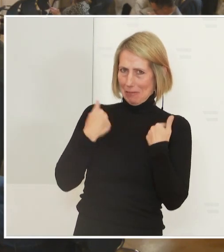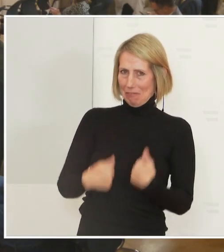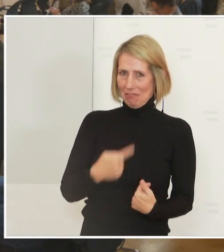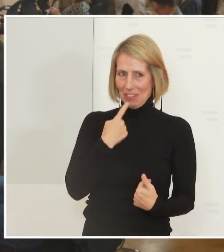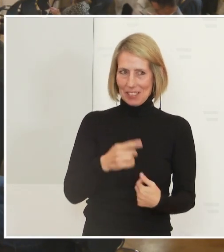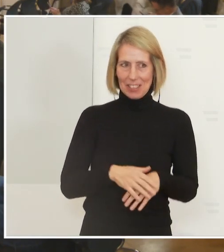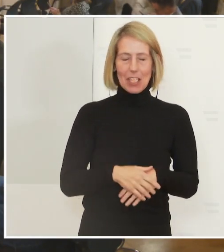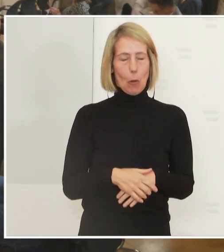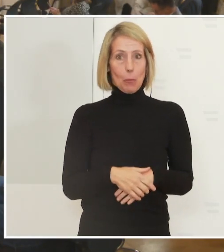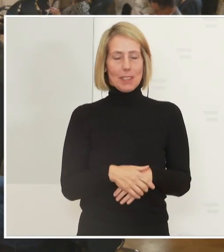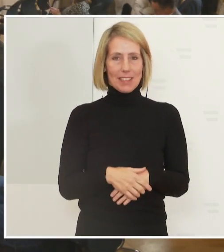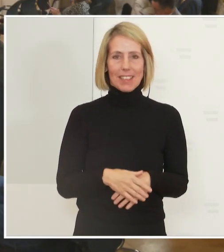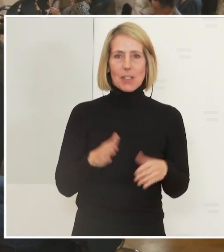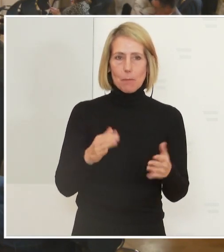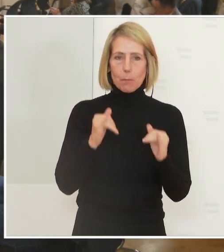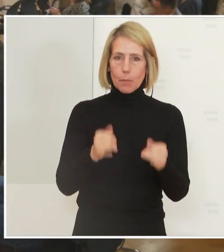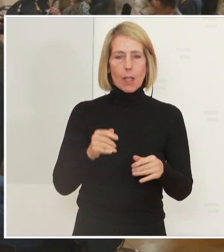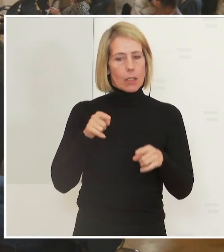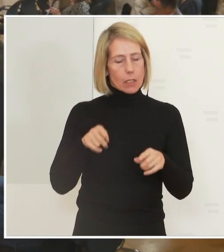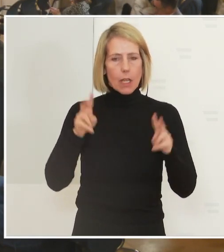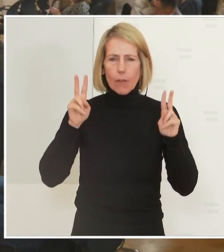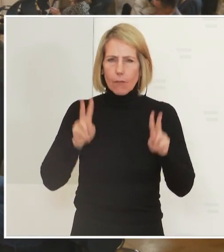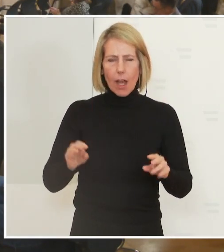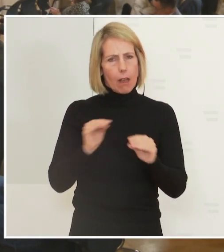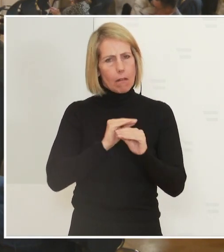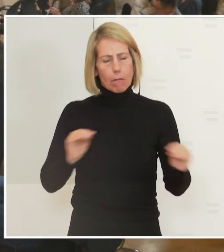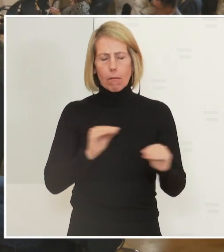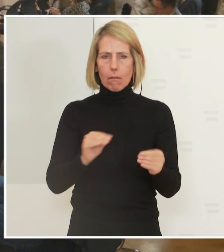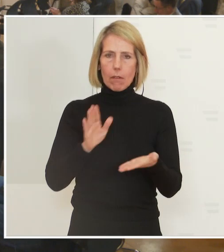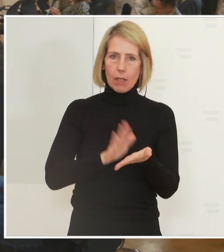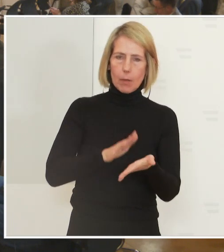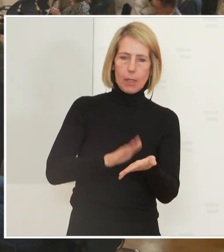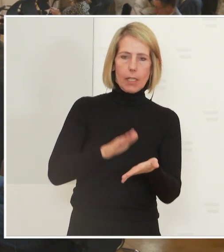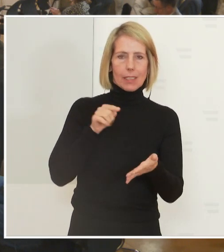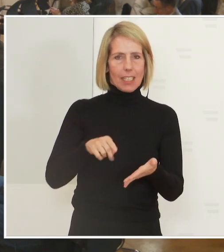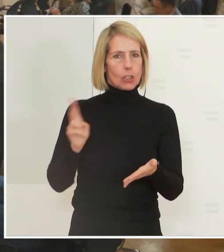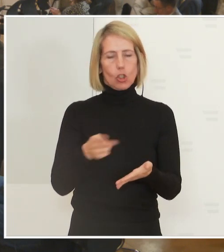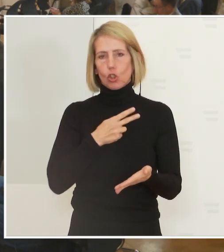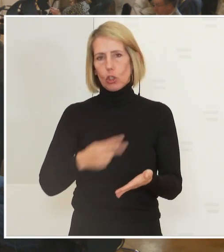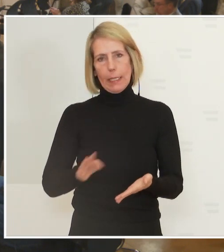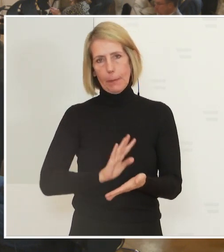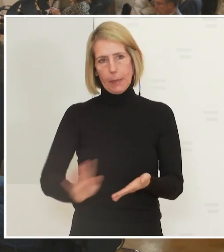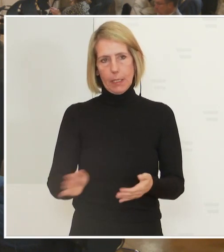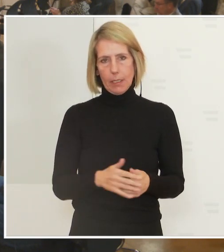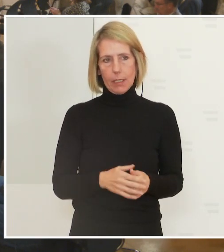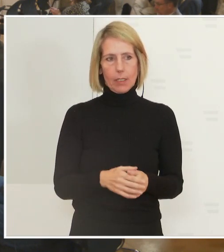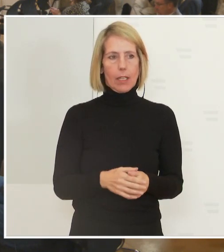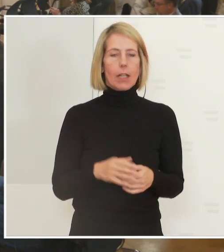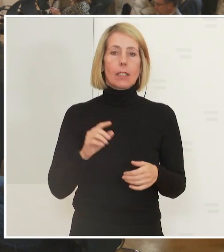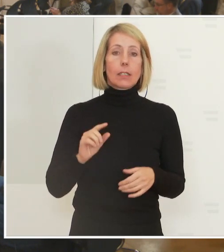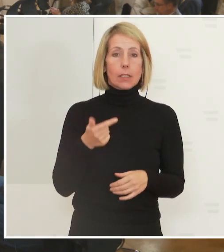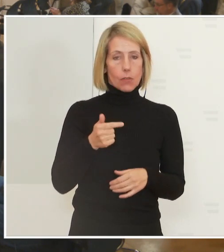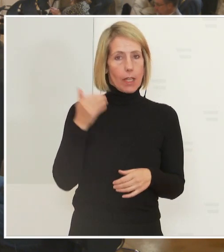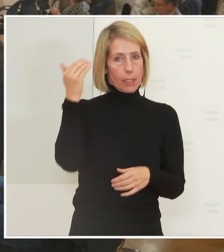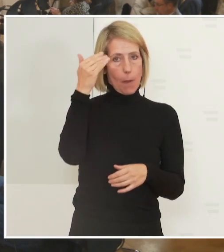Das ist eindeutig falsch und widerlegt. Das stimmt einfach nicht. Der zweite Mythos ist,